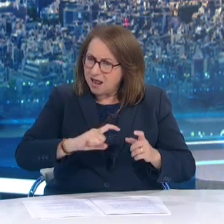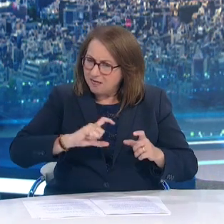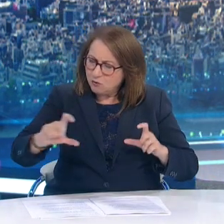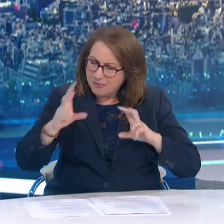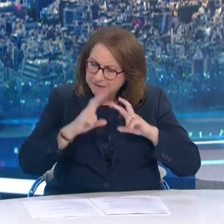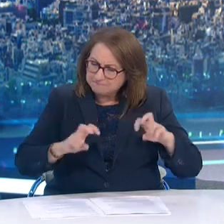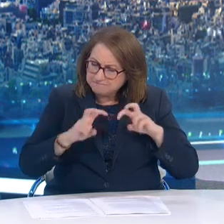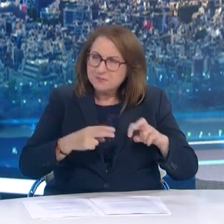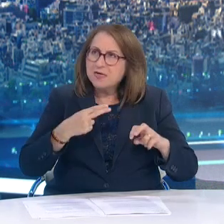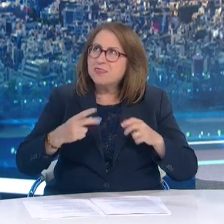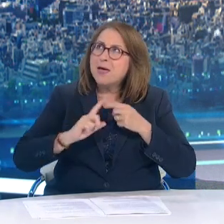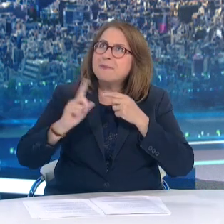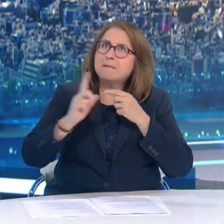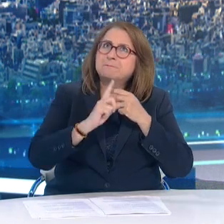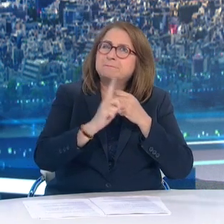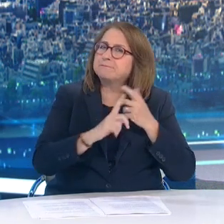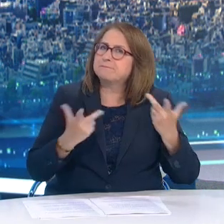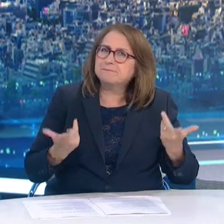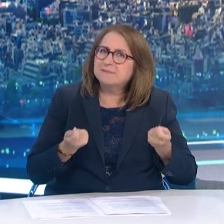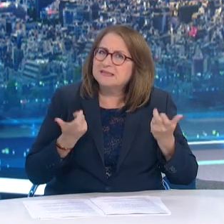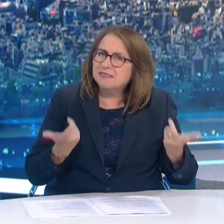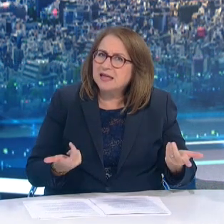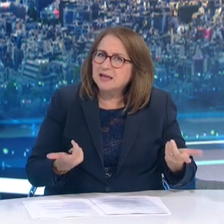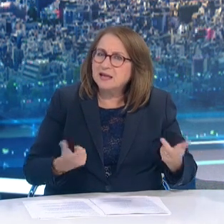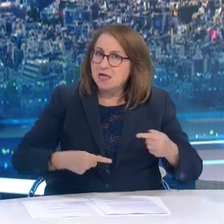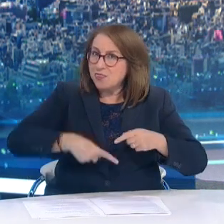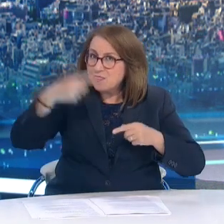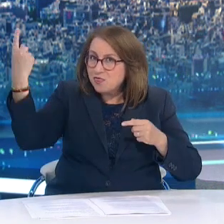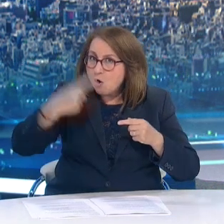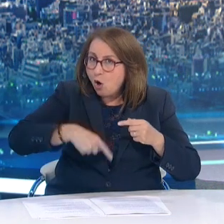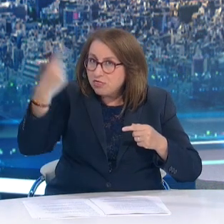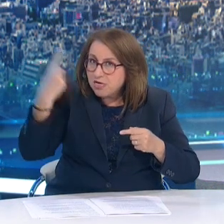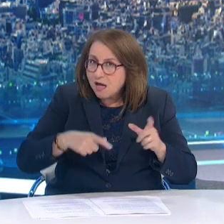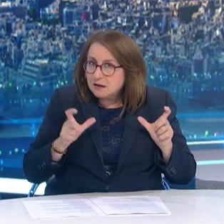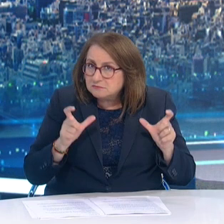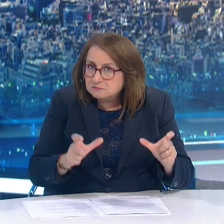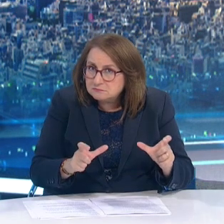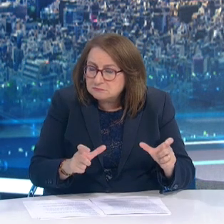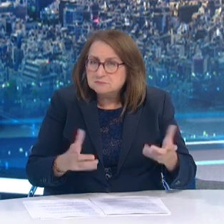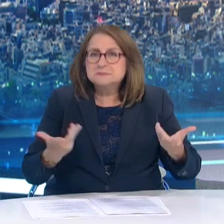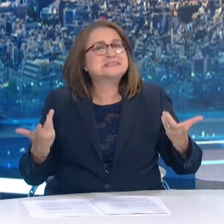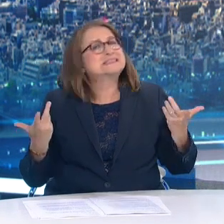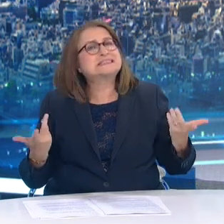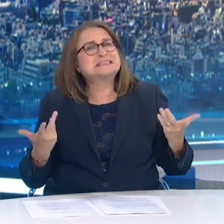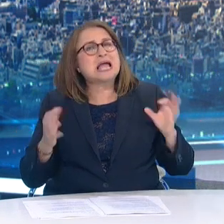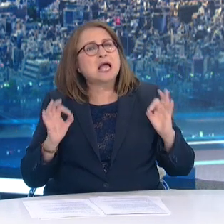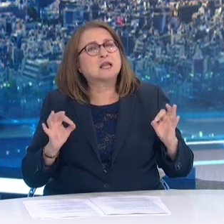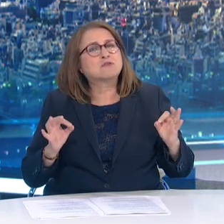Αυτό τι σημαίνει, θα έχουμε ελέγχους στα διόδια, ανεξέλεγκτα Θα έχουμε,